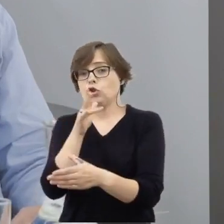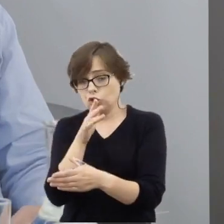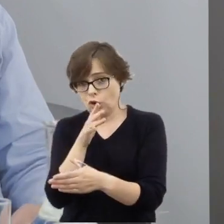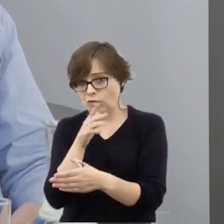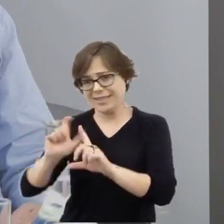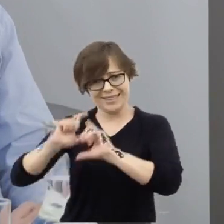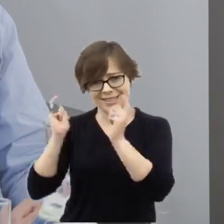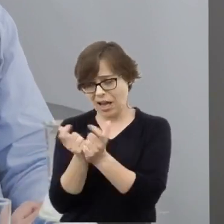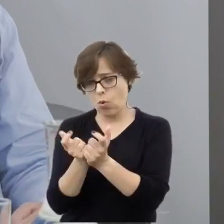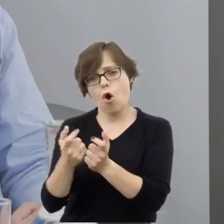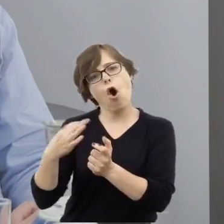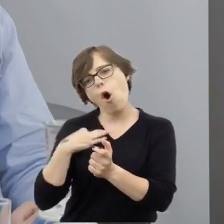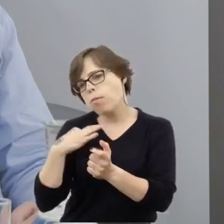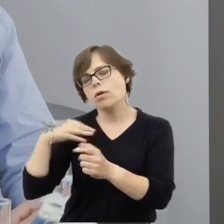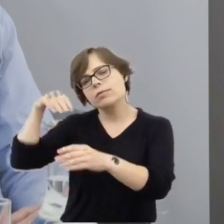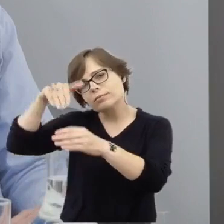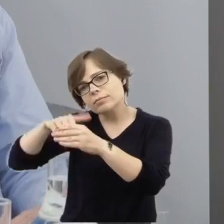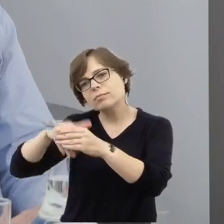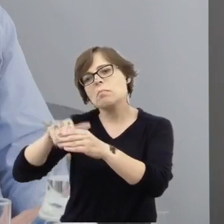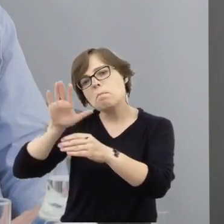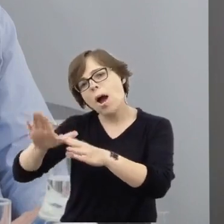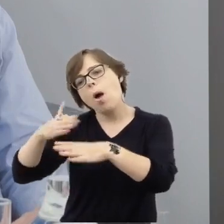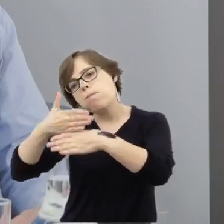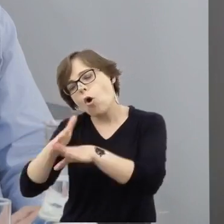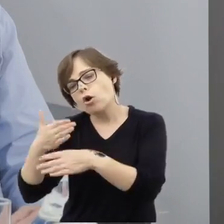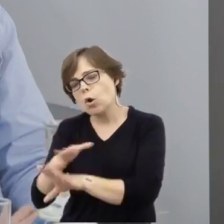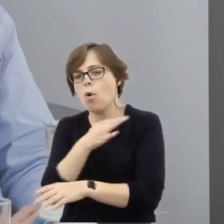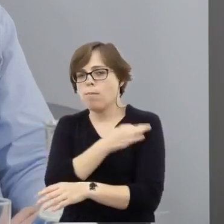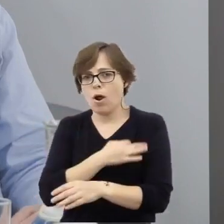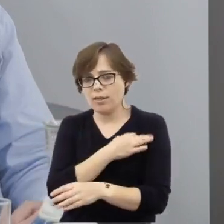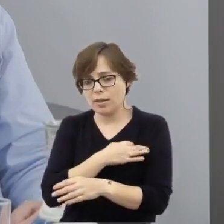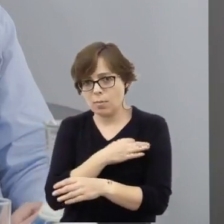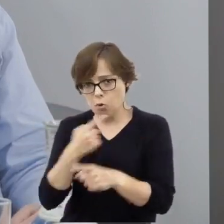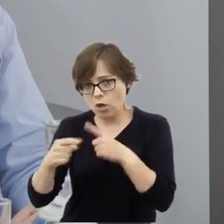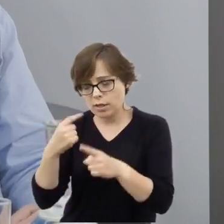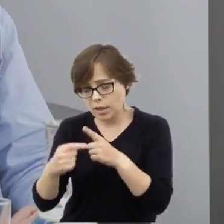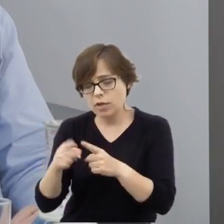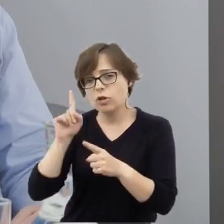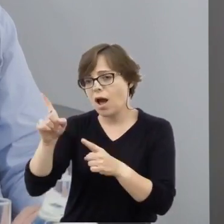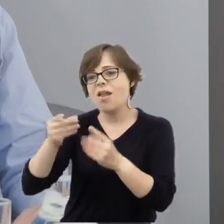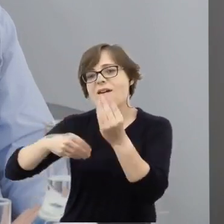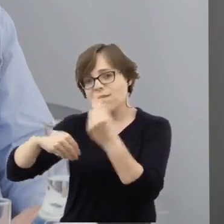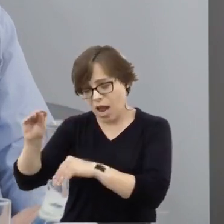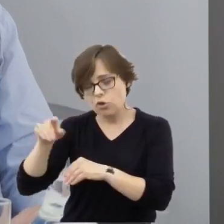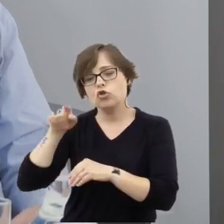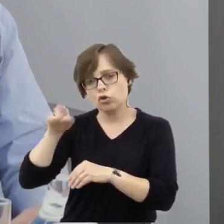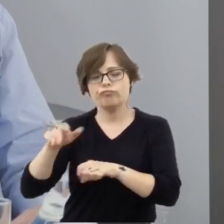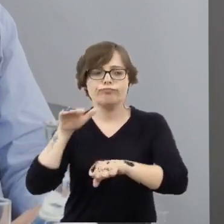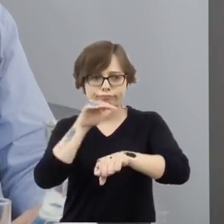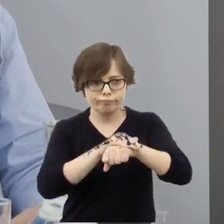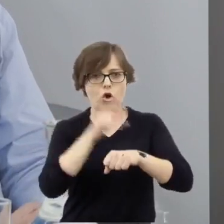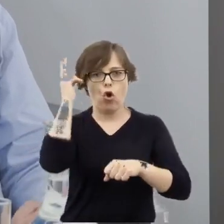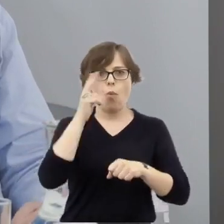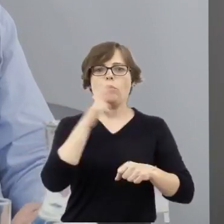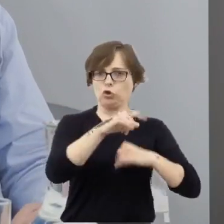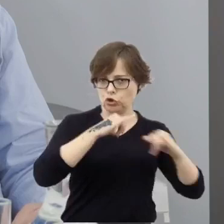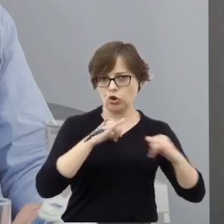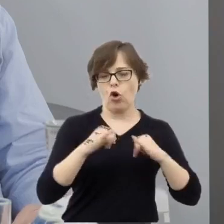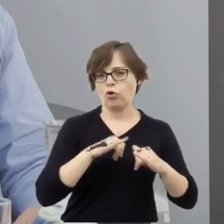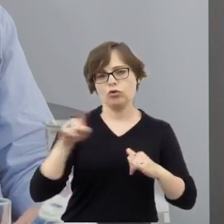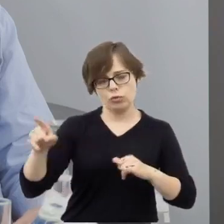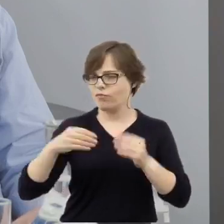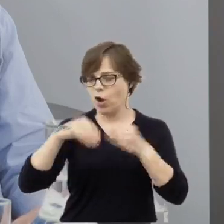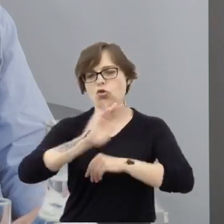rozliczne podziały polityczne w ramach tej mniejszości, popiera władze polskich komunistów. Popiera władze polskich